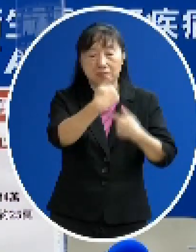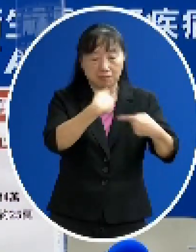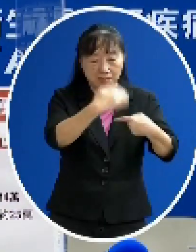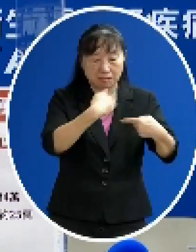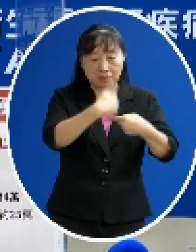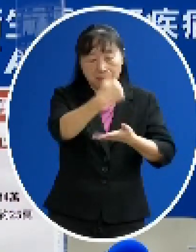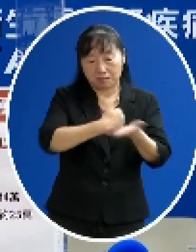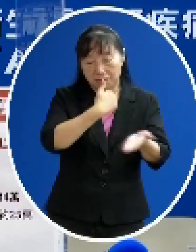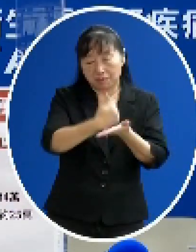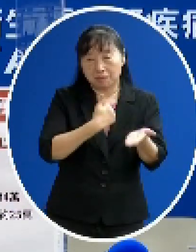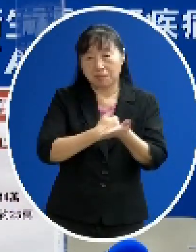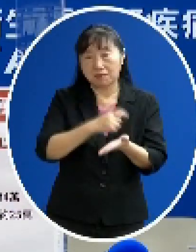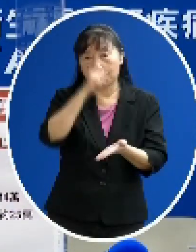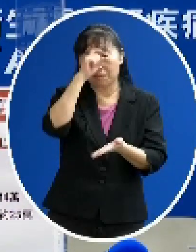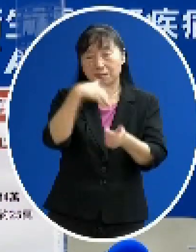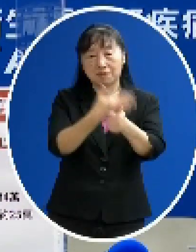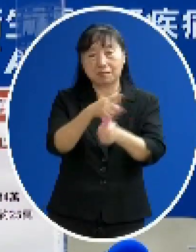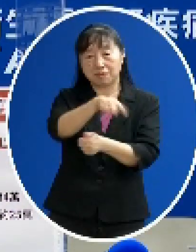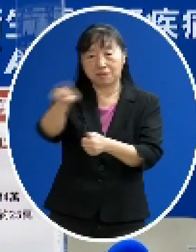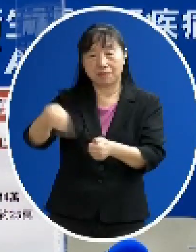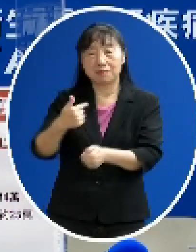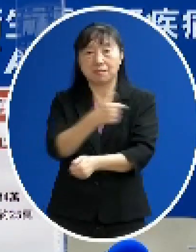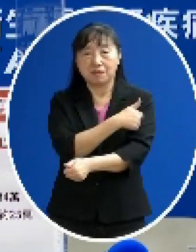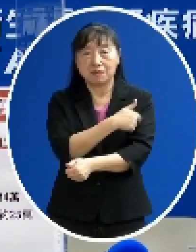夠讓更多的人都有打的意願